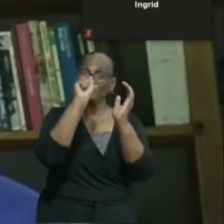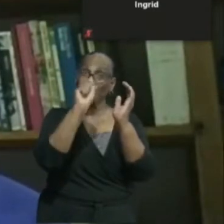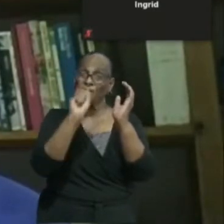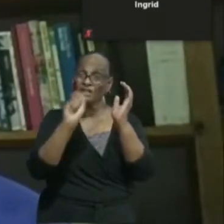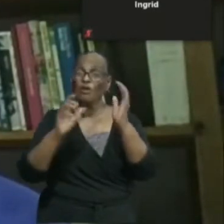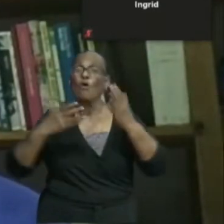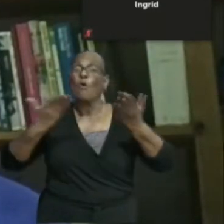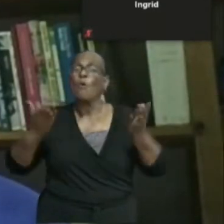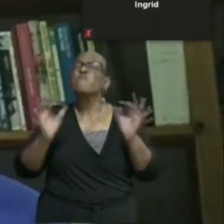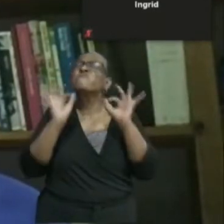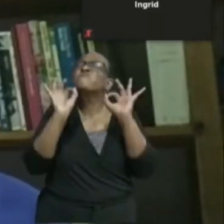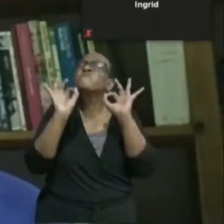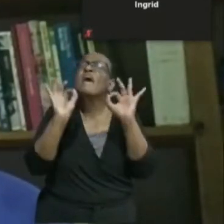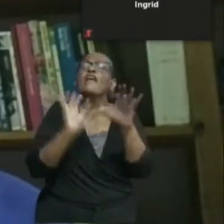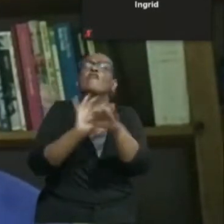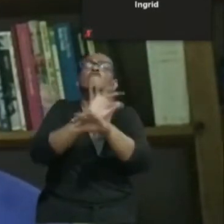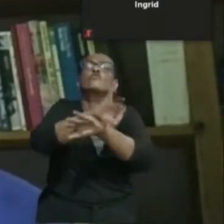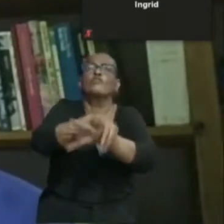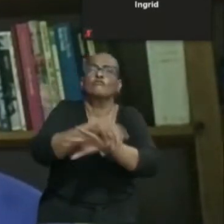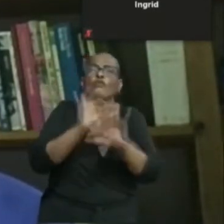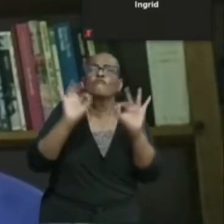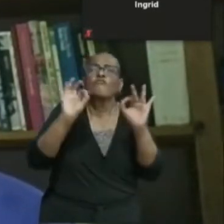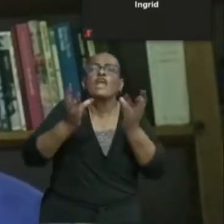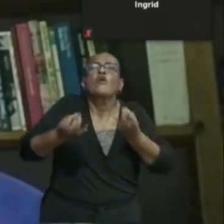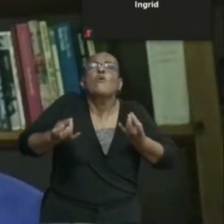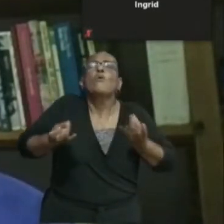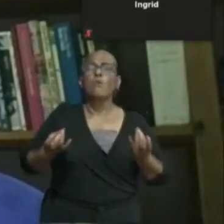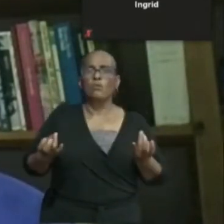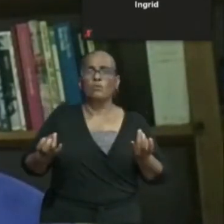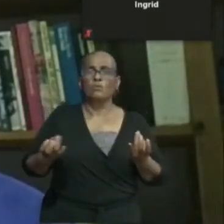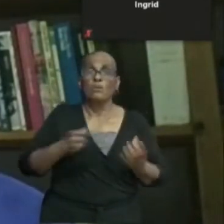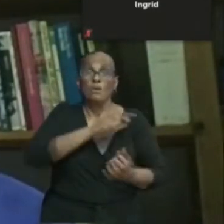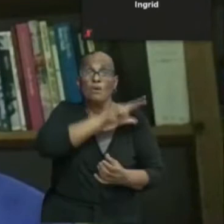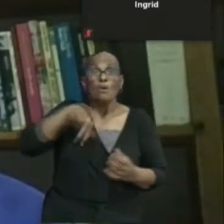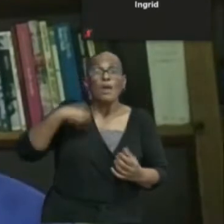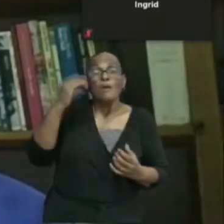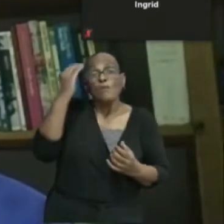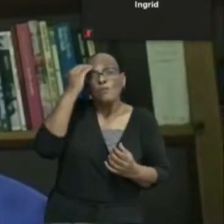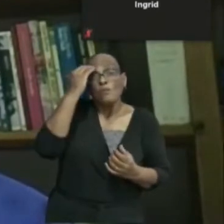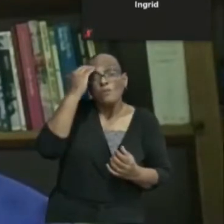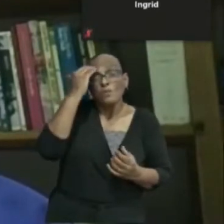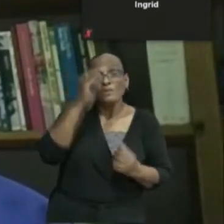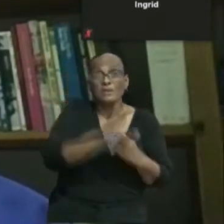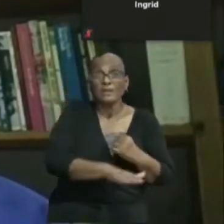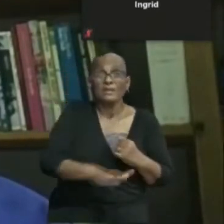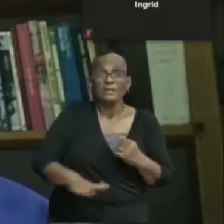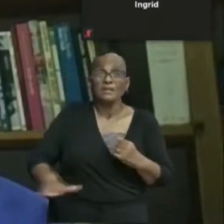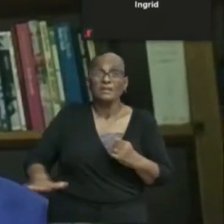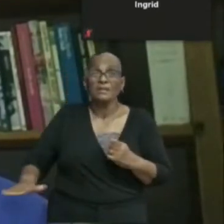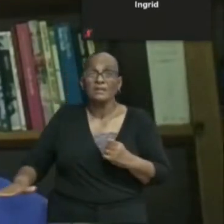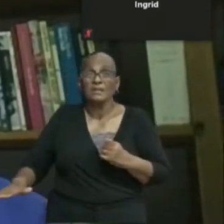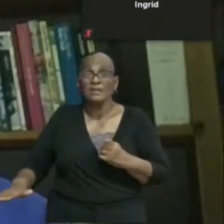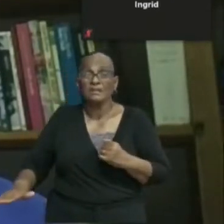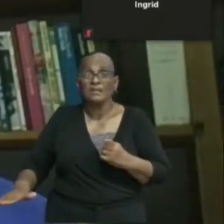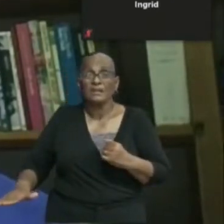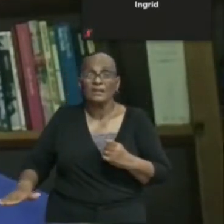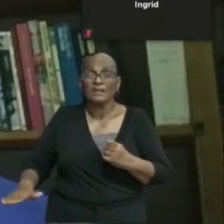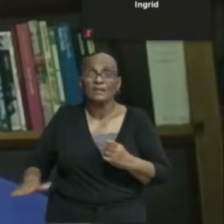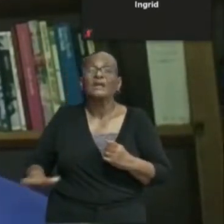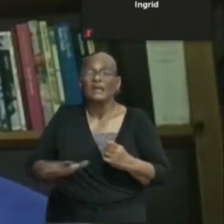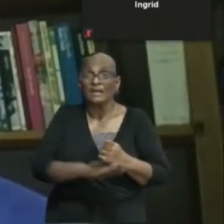leerkrachten. En we weten inmiddels namelijk ook dat kinderen het virus veel minder vaak